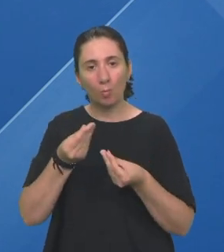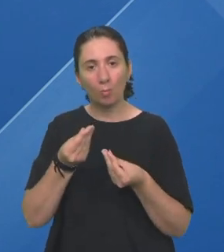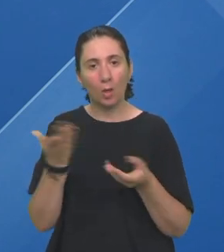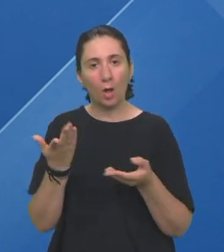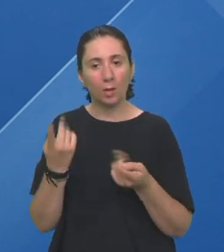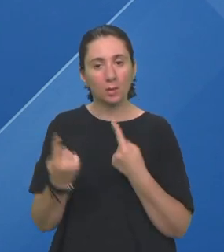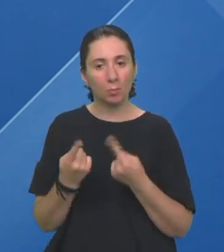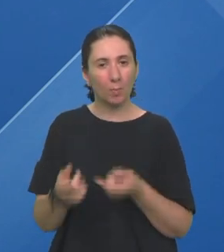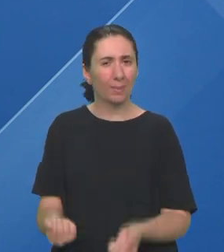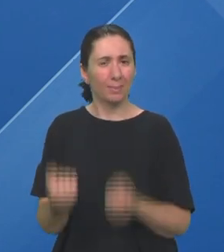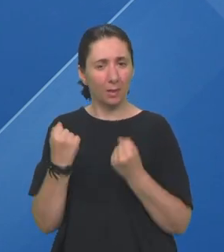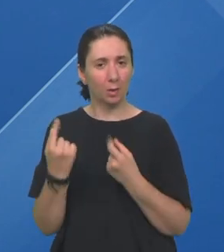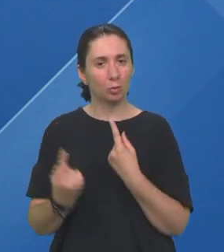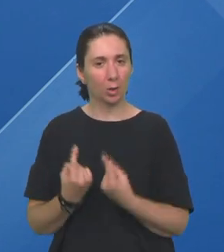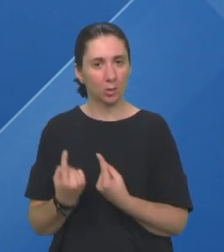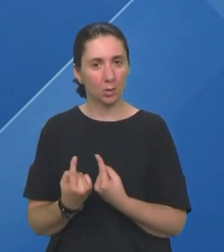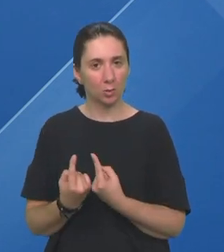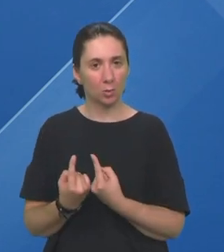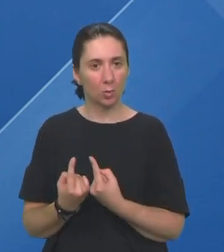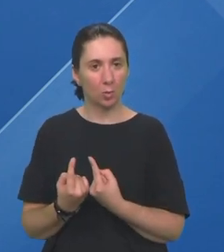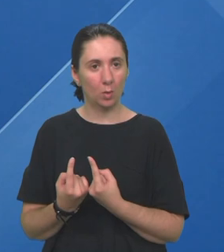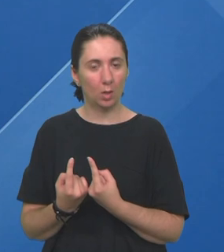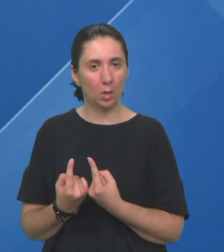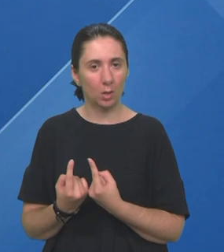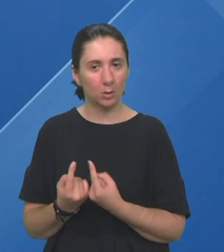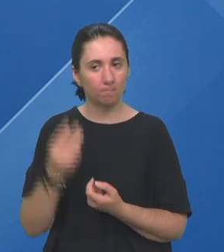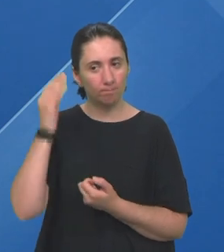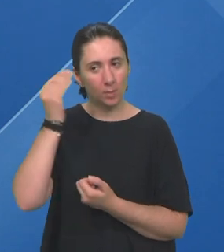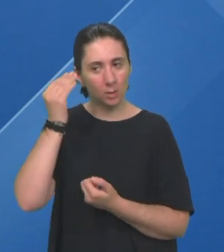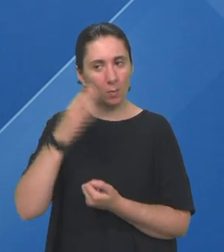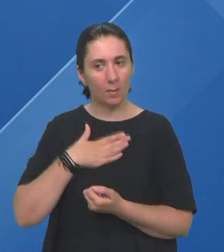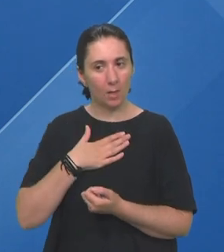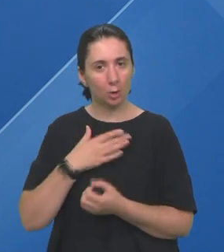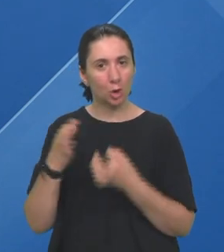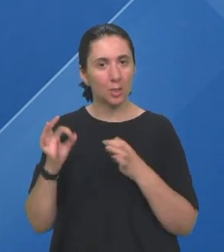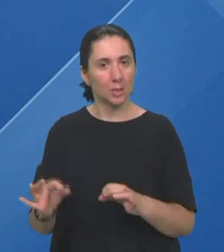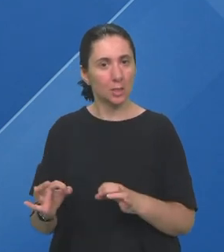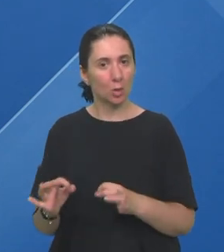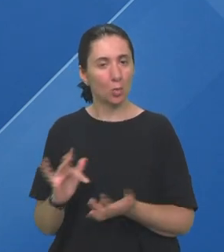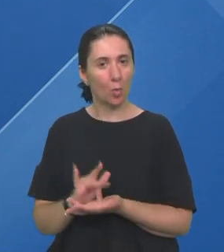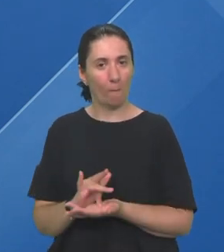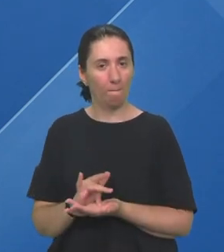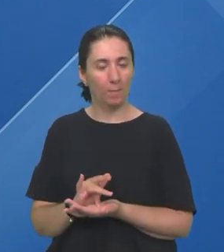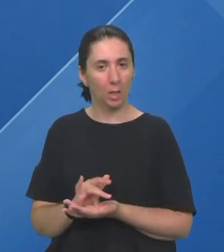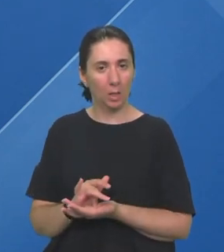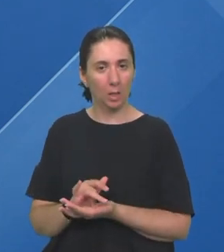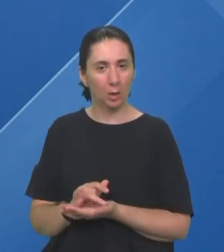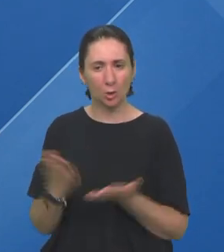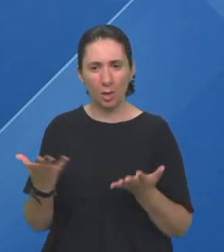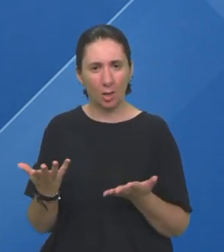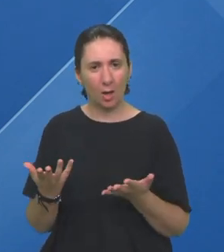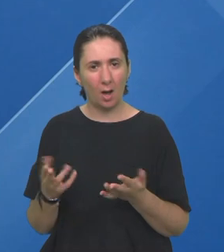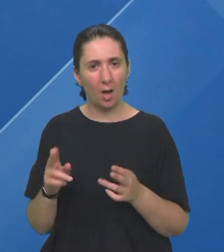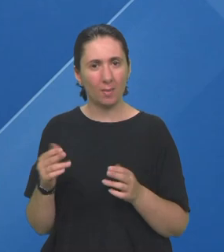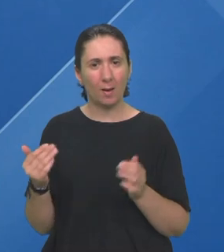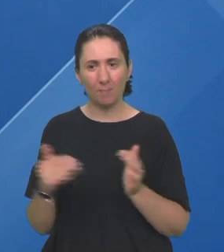se desi tako Neke teške situacije Da si zamislimo naše sigurno mjesto I kad nam baš baš